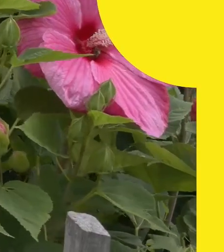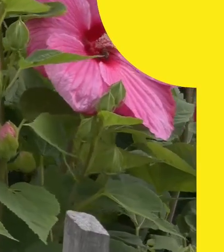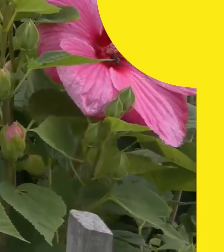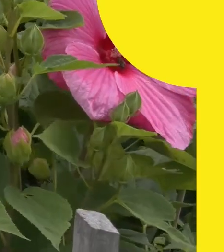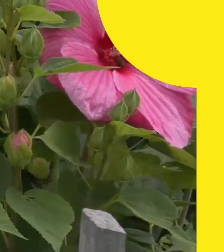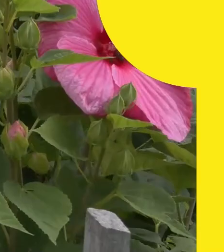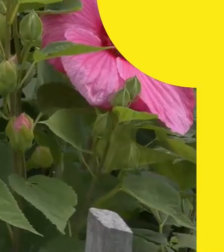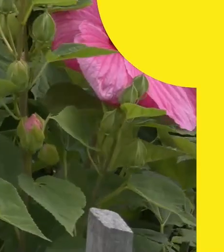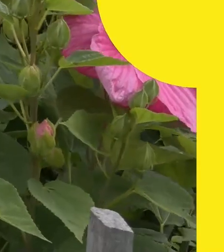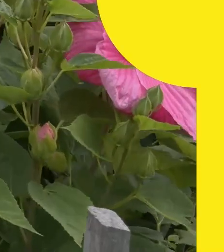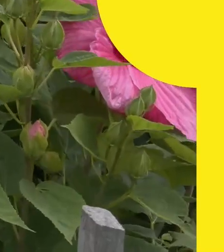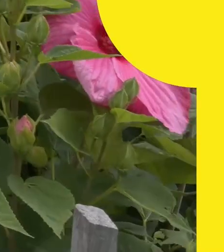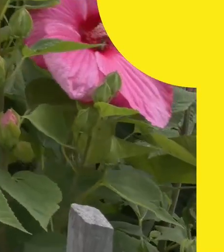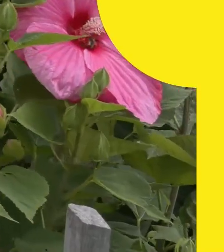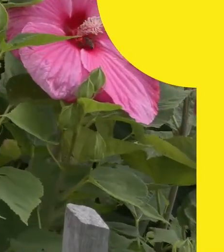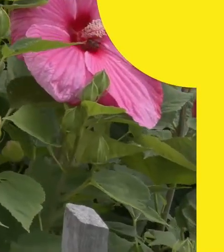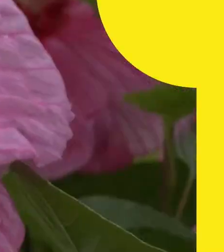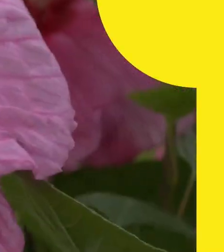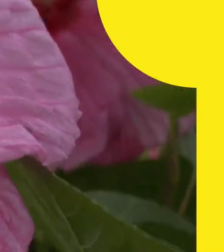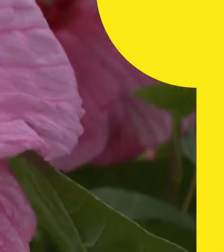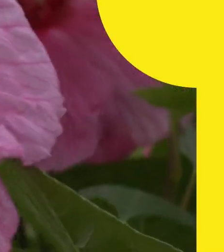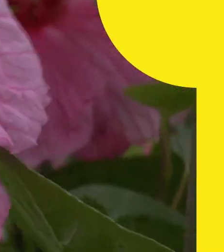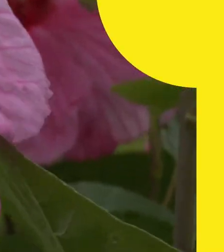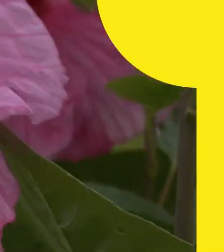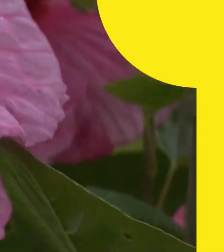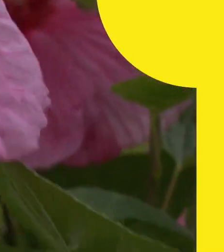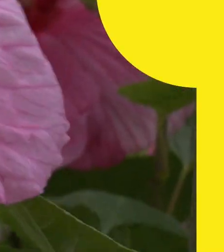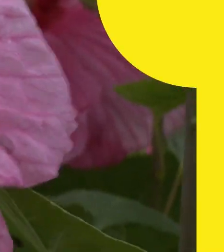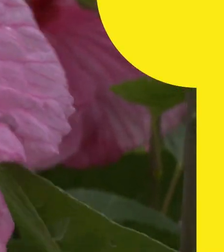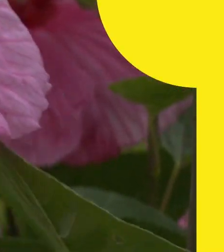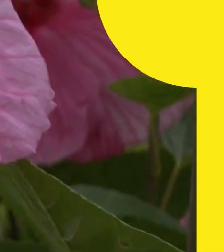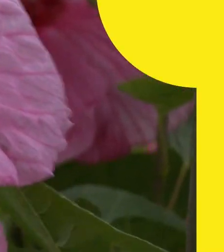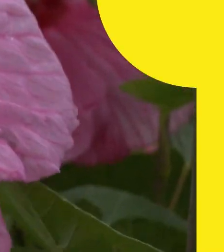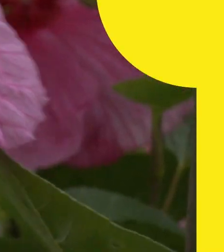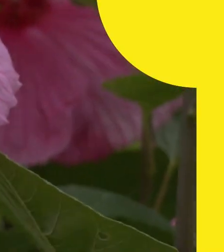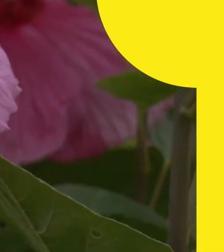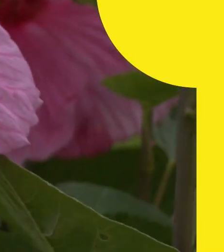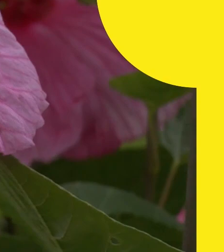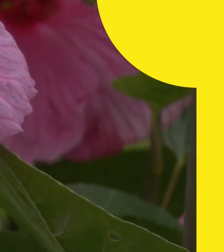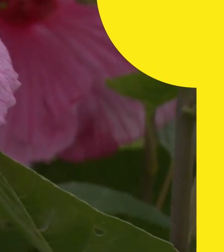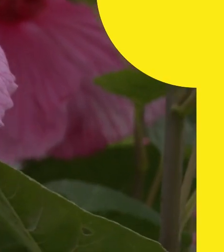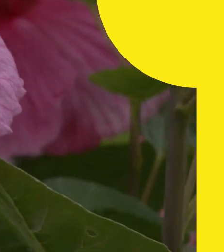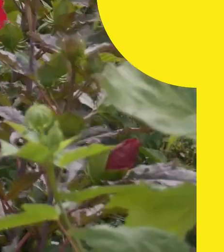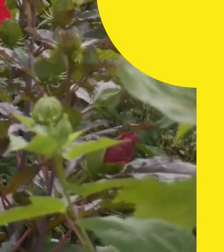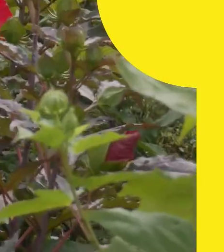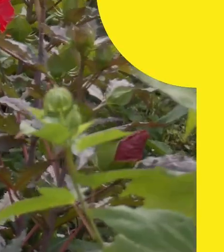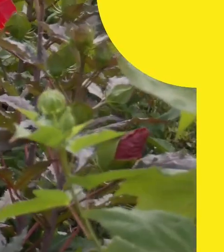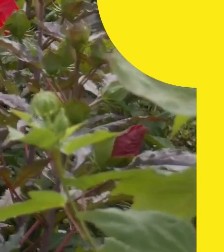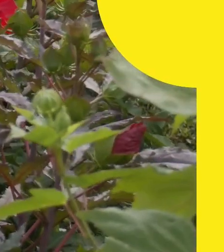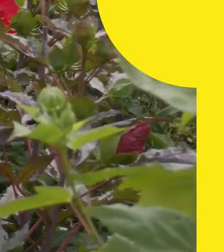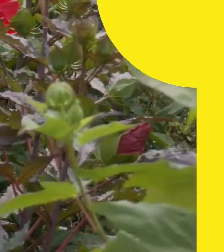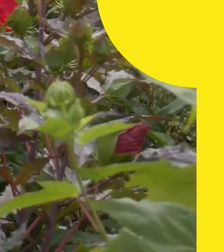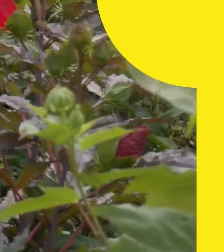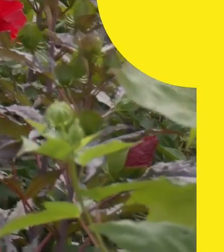короткочасний дощ, гроза. Вночі та вранці місцями туман. Вітер північно-східний 7-12 метрів за секунду. Температура